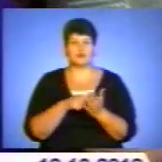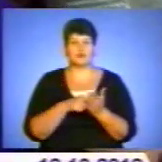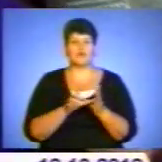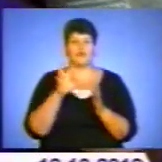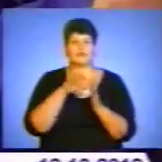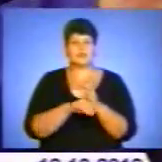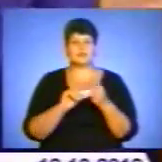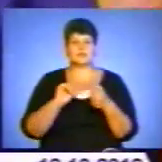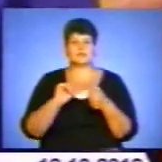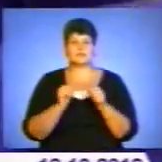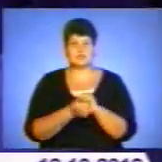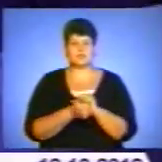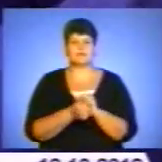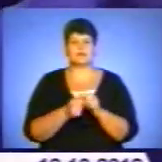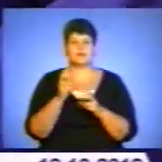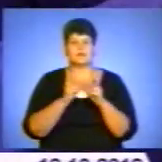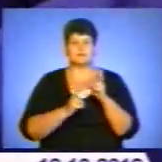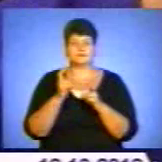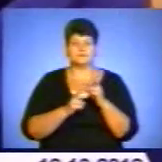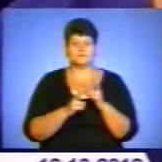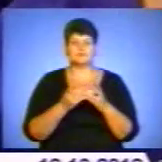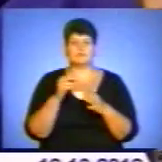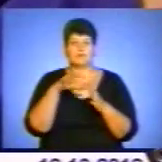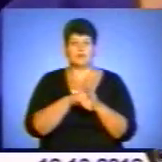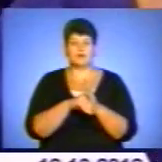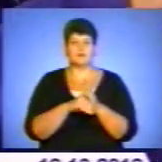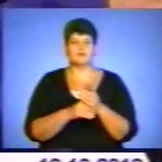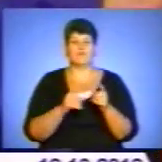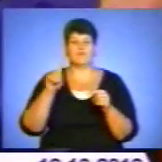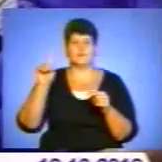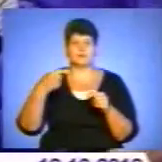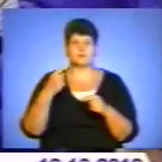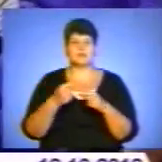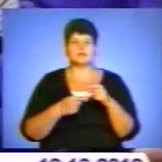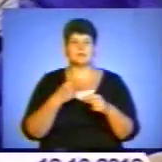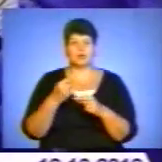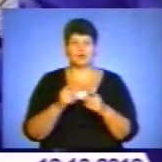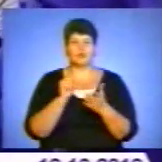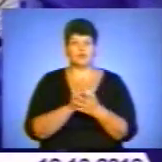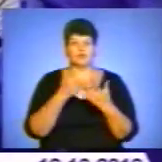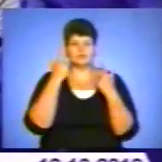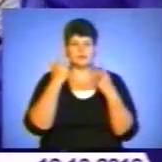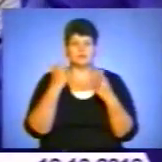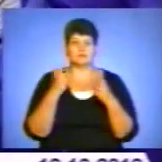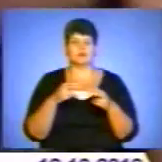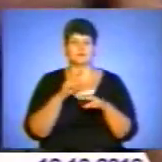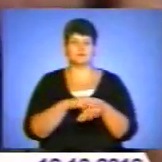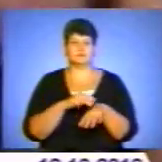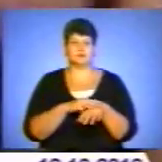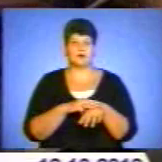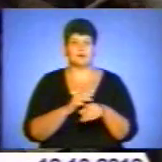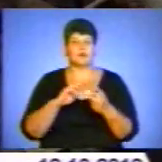заводську конструкцію пістолета. Відповідно до вимог чинного законодавства про такий спадок, чоловік мав би одразу повідомити правоохоронні органи.